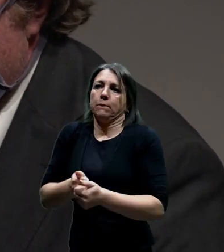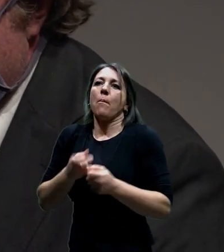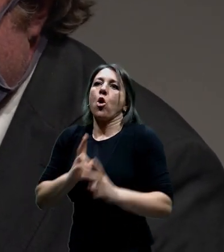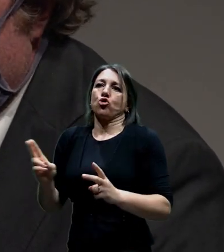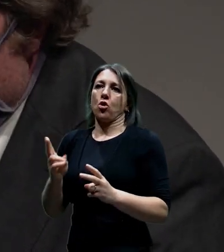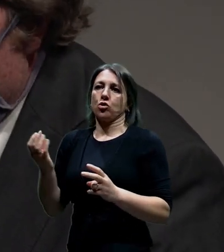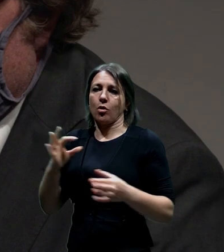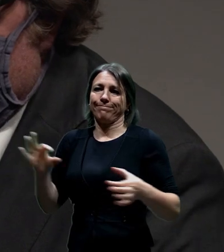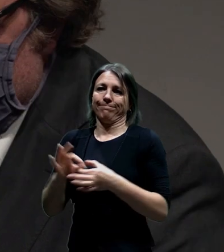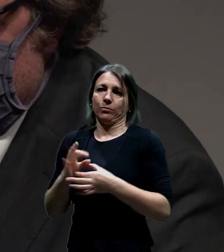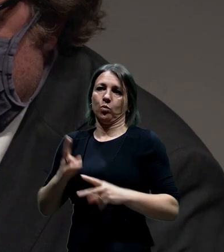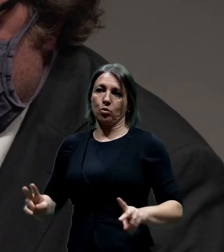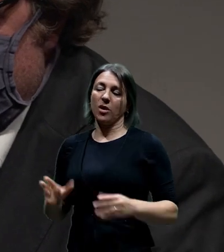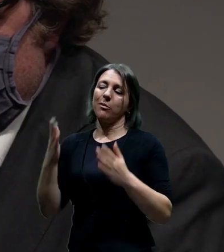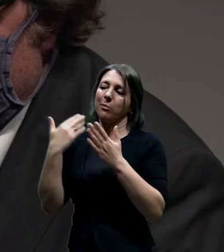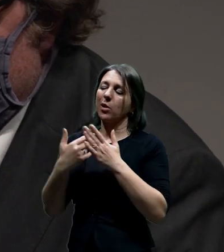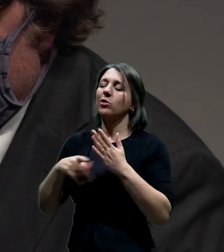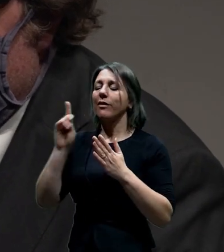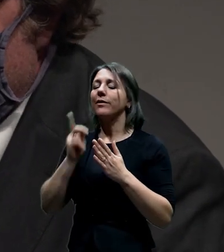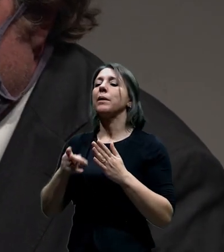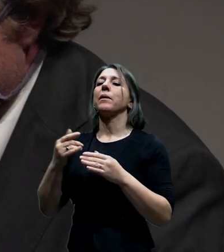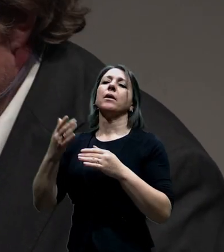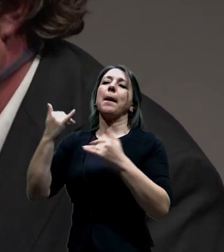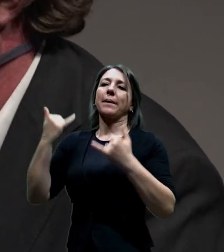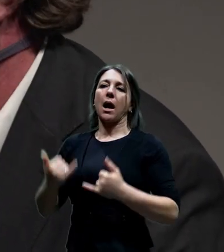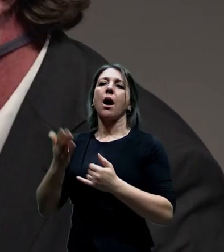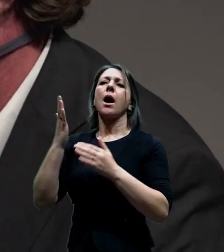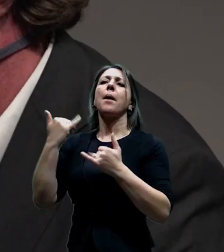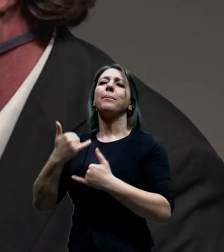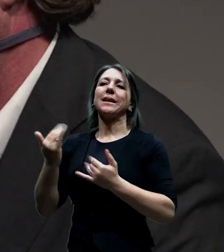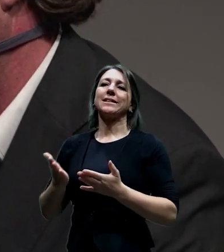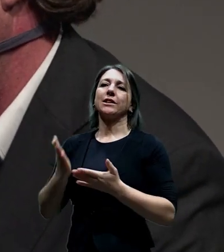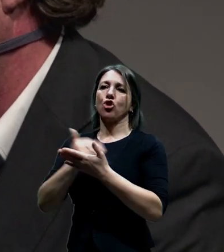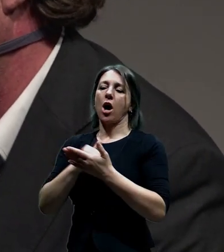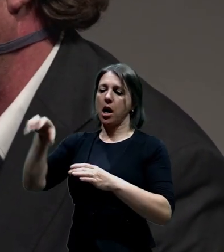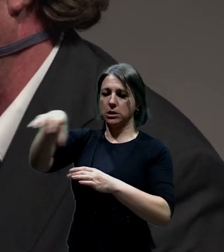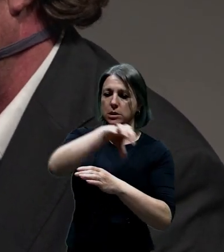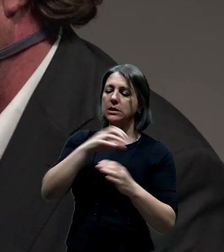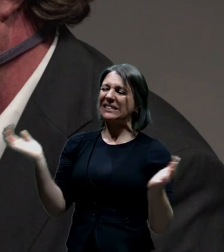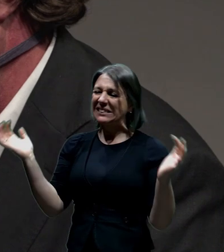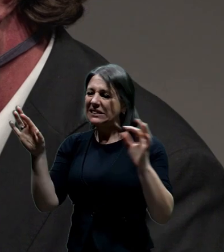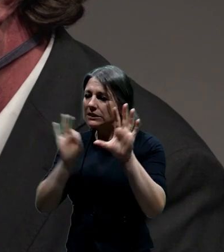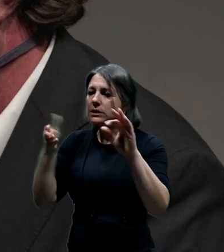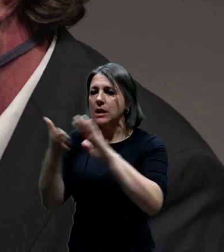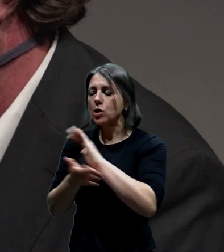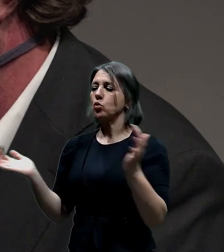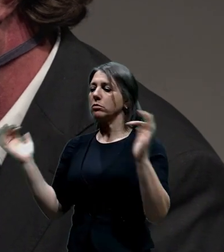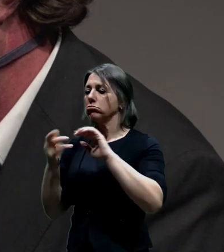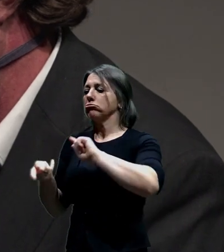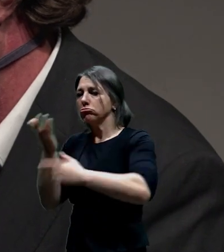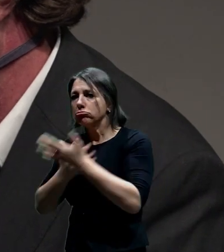ve spolupráci vlastně s těmi městskými částmi k výrazným korekcím té trasy. A to, že